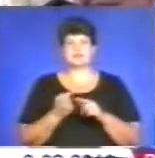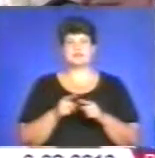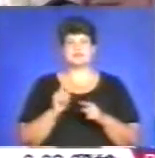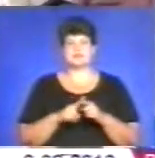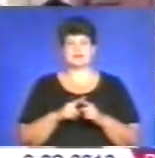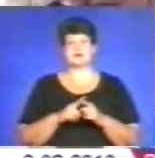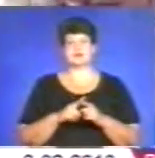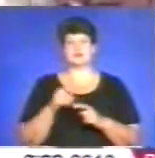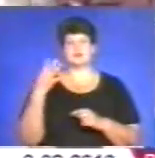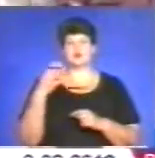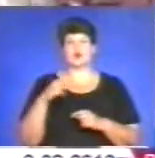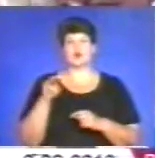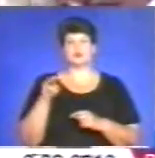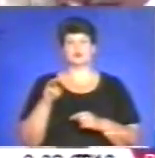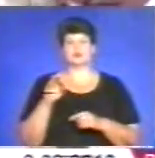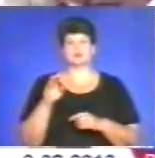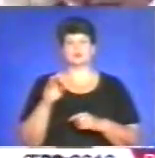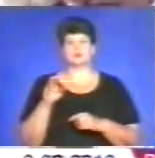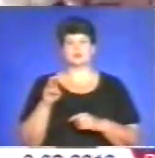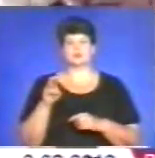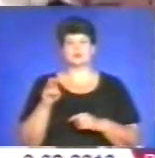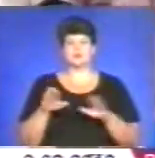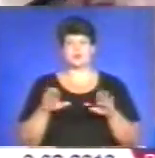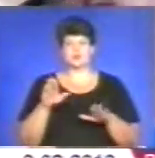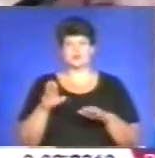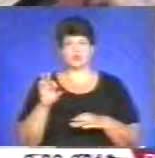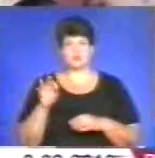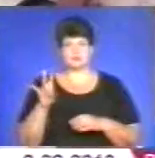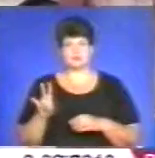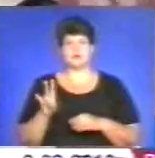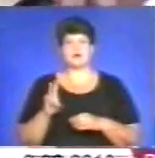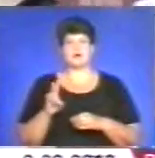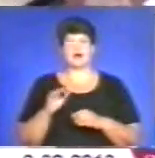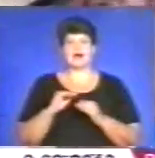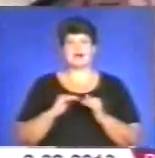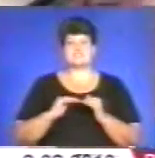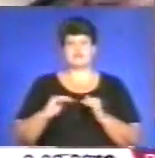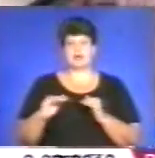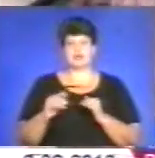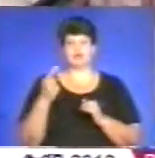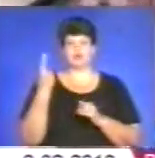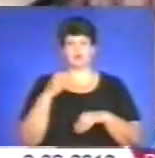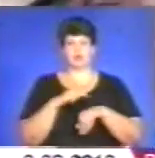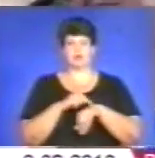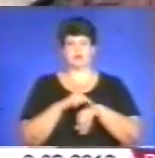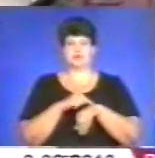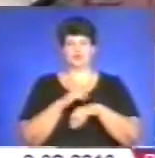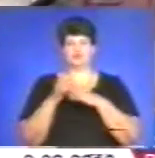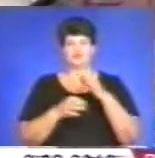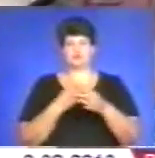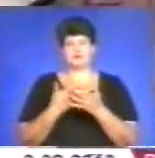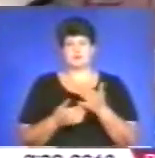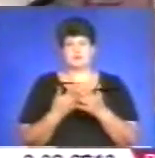40 тонн асфальту в годину. В сутки він може дати, якщо буде круглодобово робити, в середньому